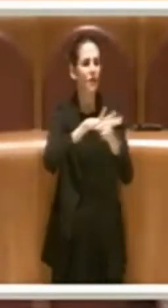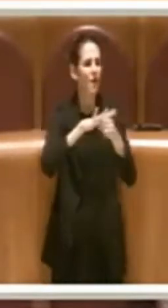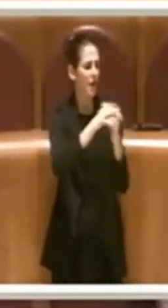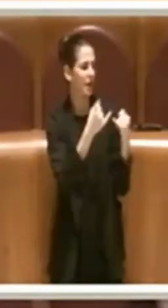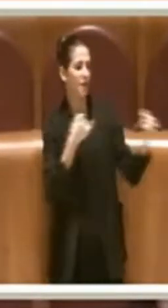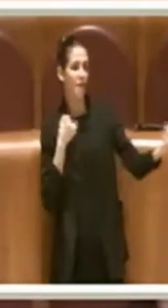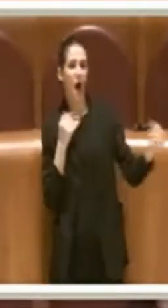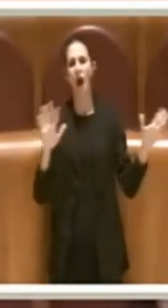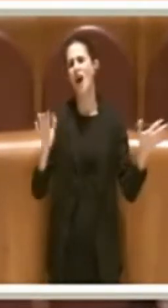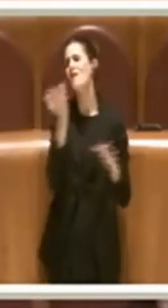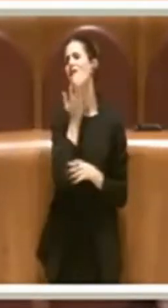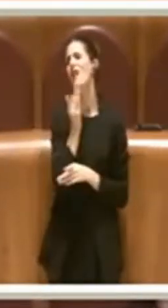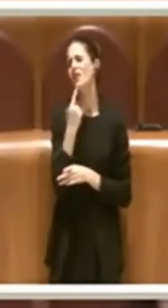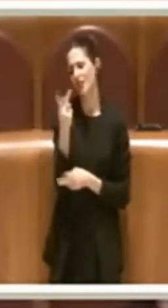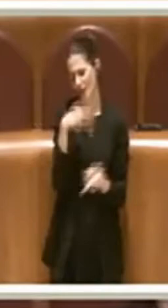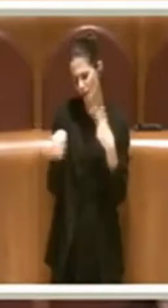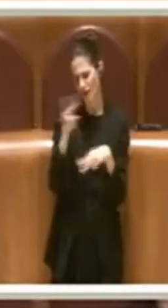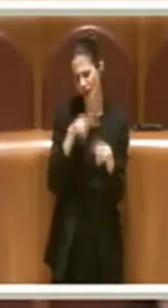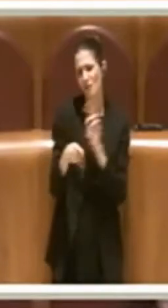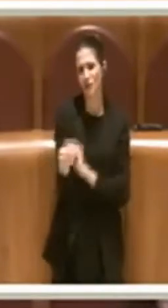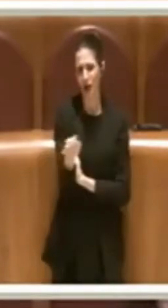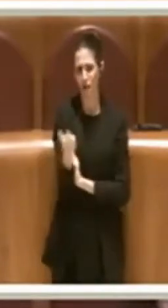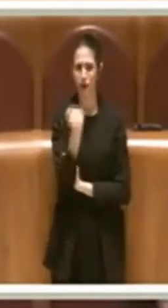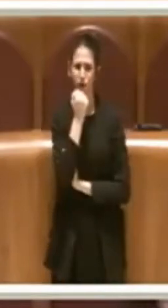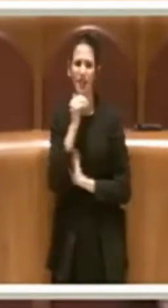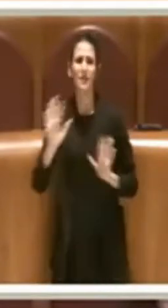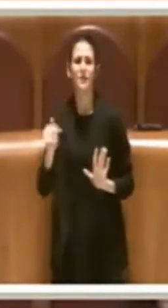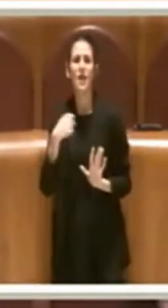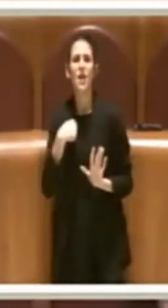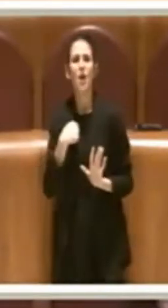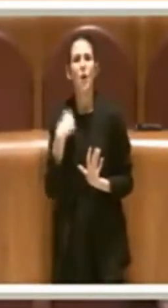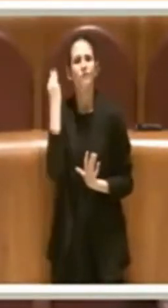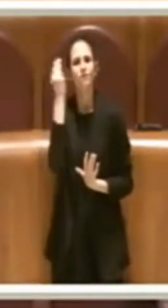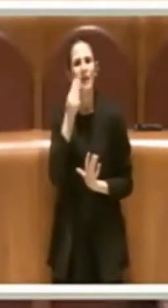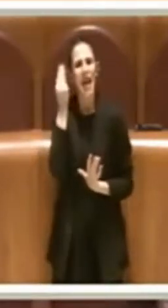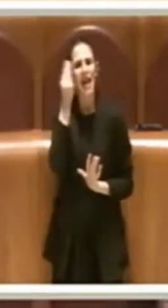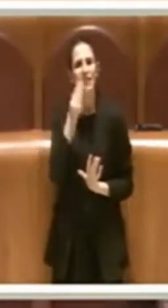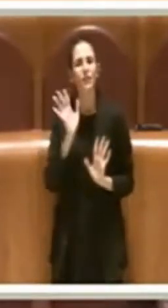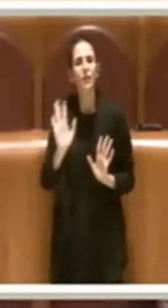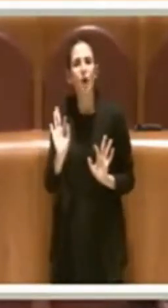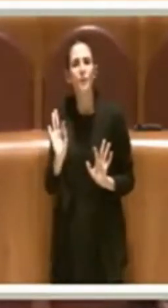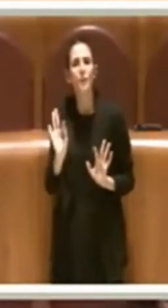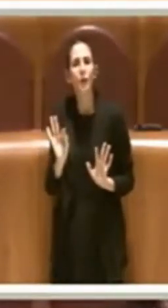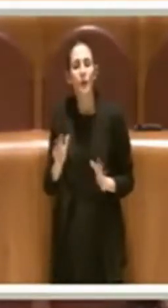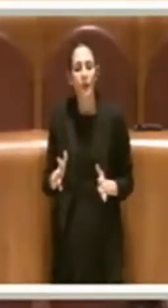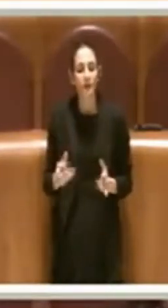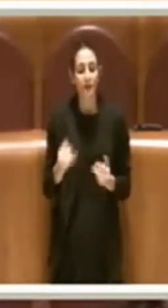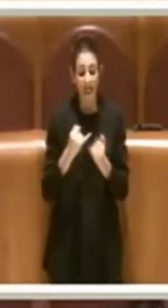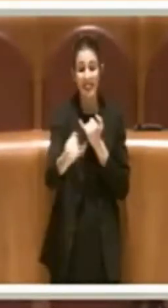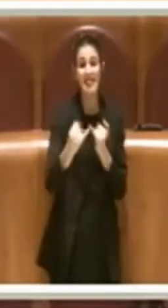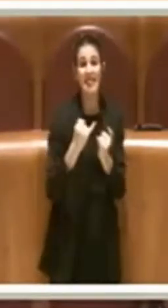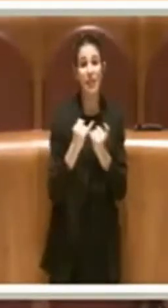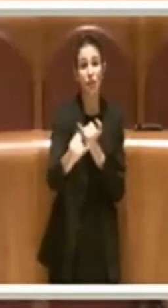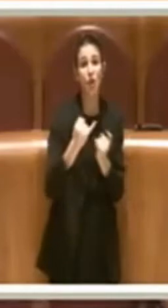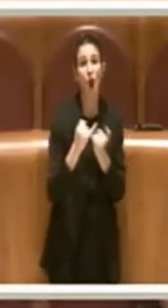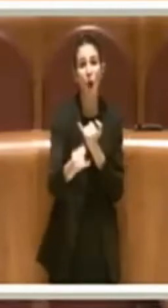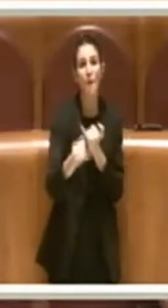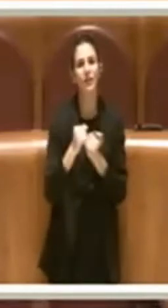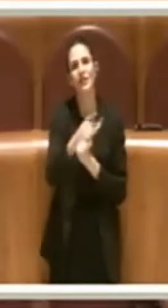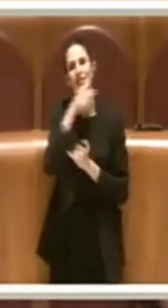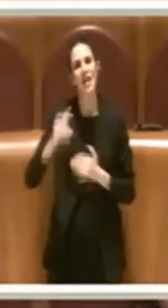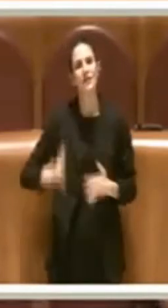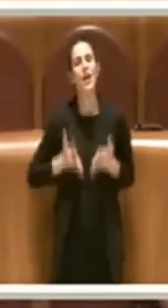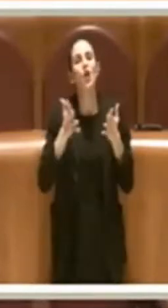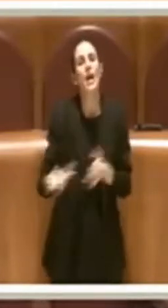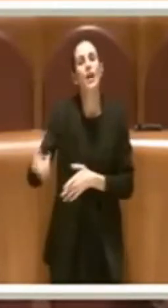anche se non è mia abitudine, non c'è stato, ci avete detto più volte, abbastanza coraggio nell'inserimento del nostro distanziometro, che tra l'altro non era neanche previsto